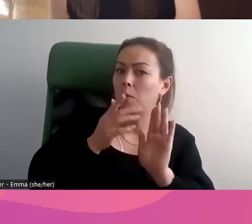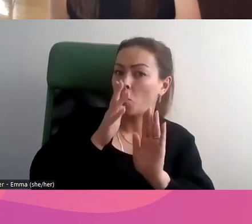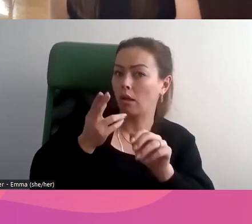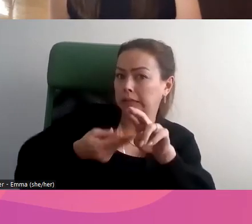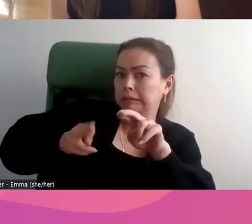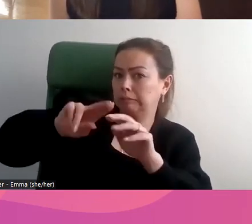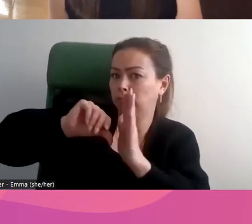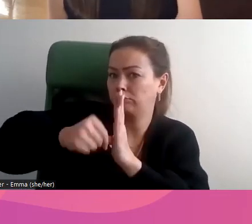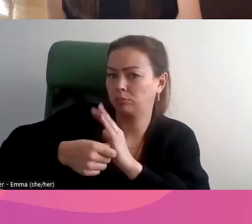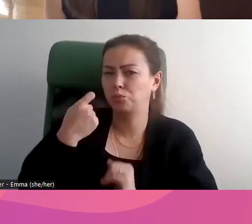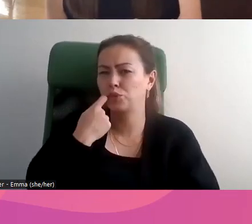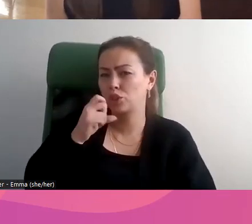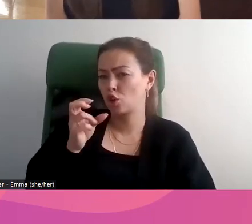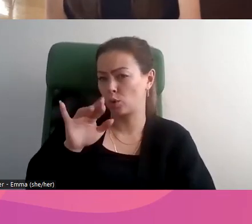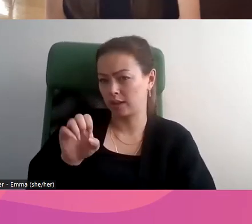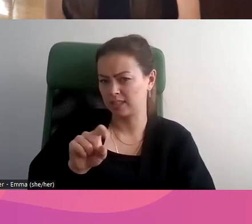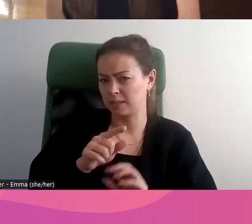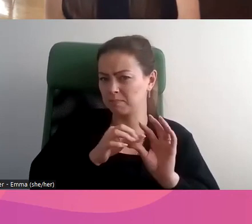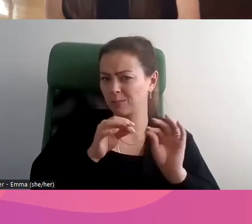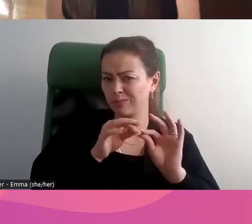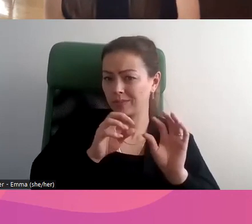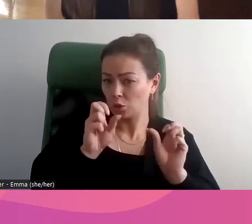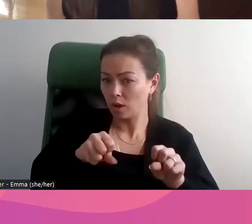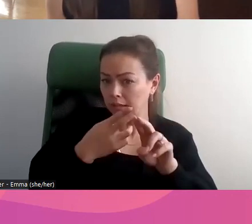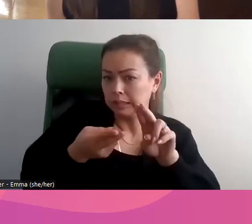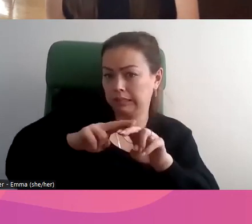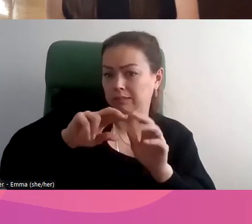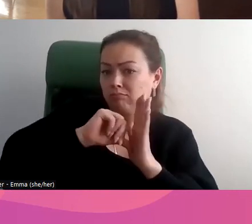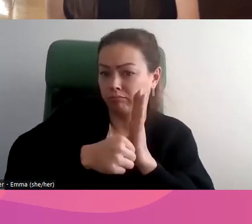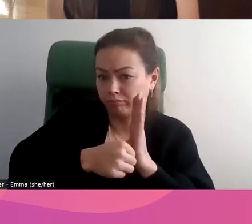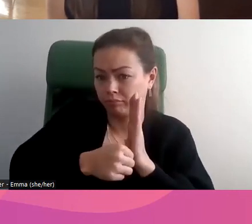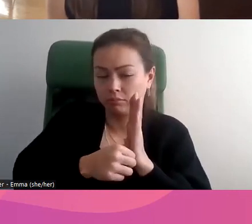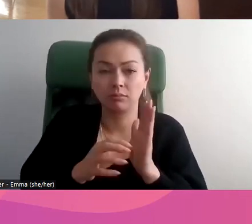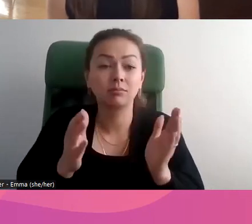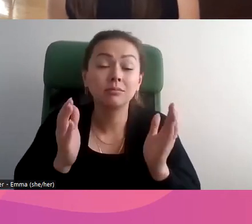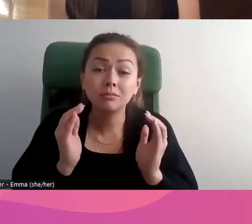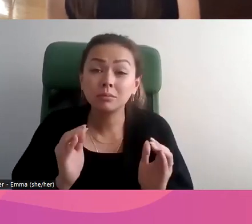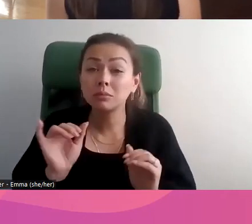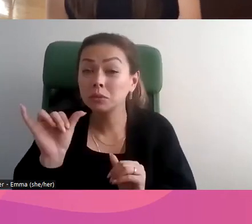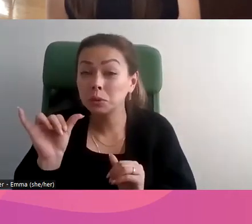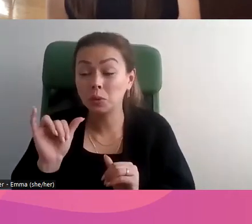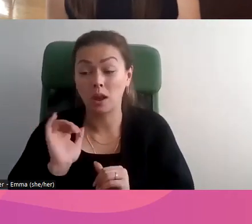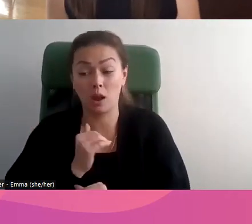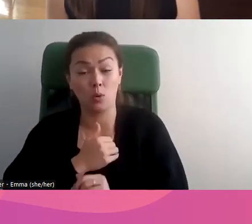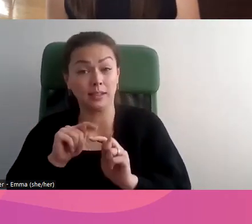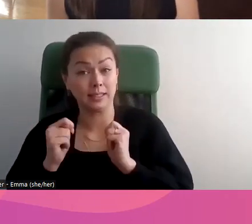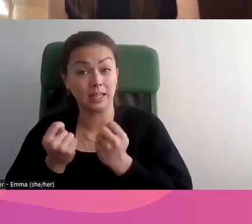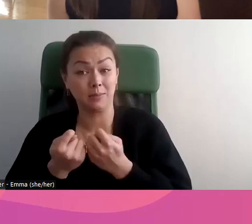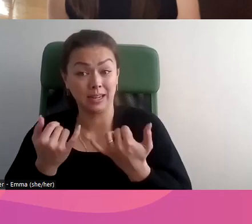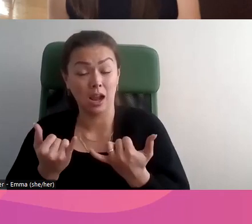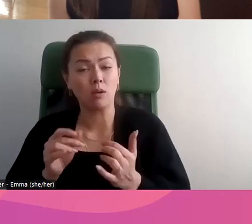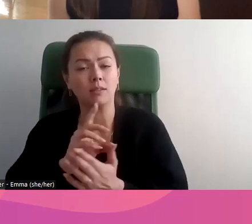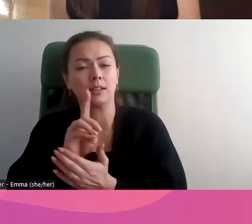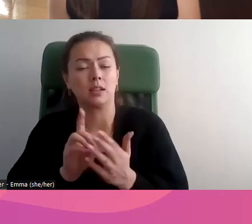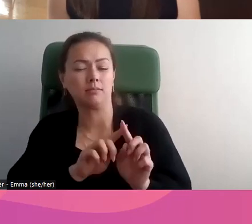préjudices et il faut en être conscient, et Chris vient d'en parler. Alors, les ateliers éducatifs et les ressources que nous sommes en train de concevoir